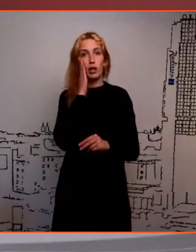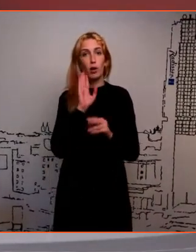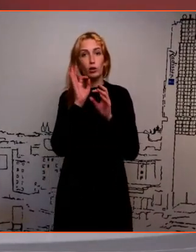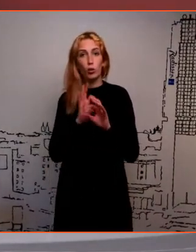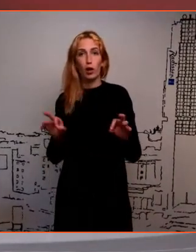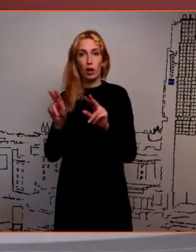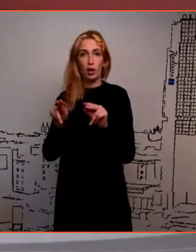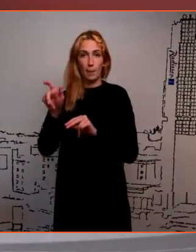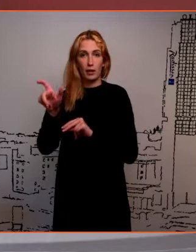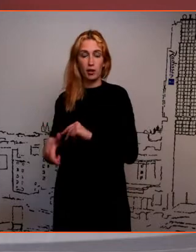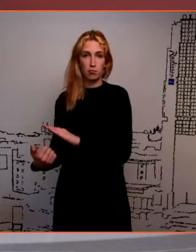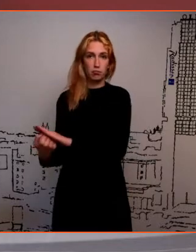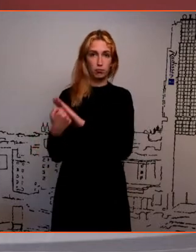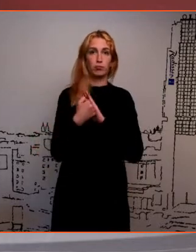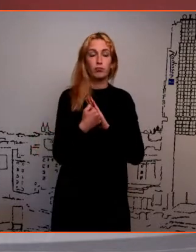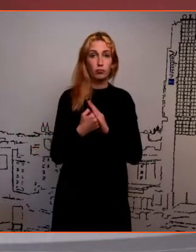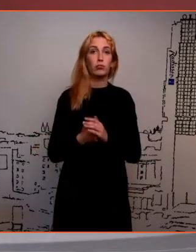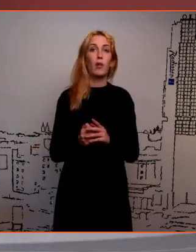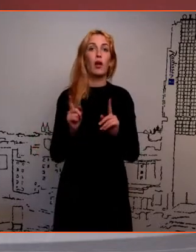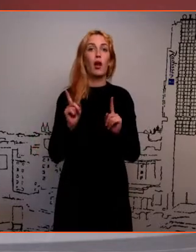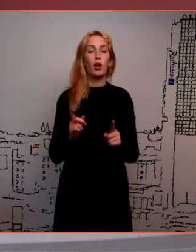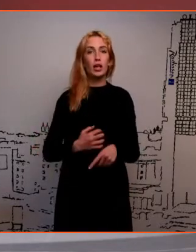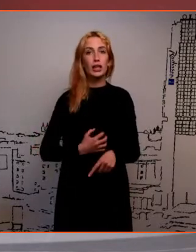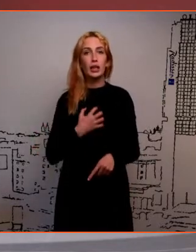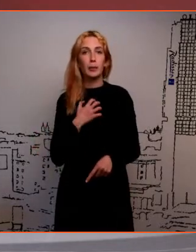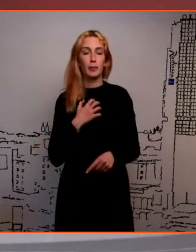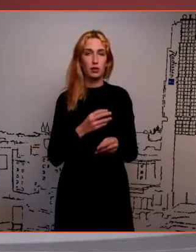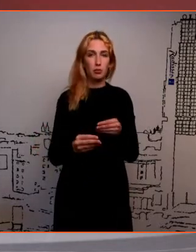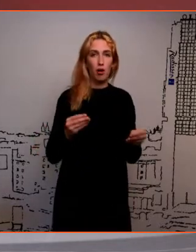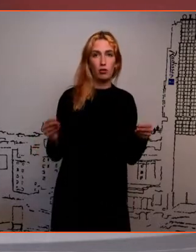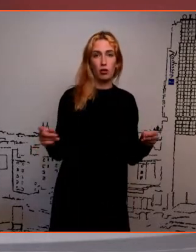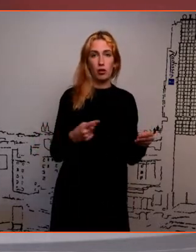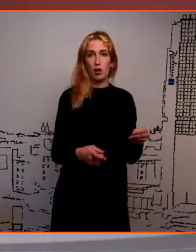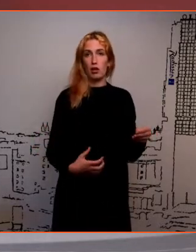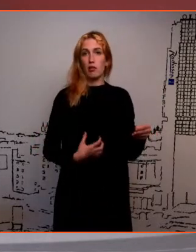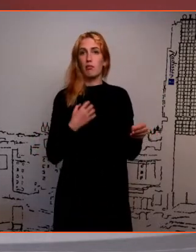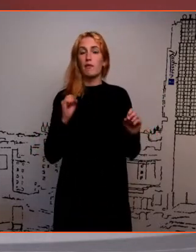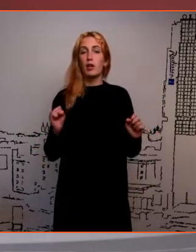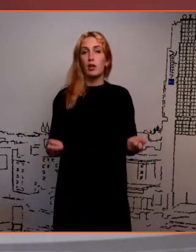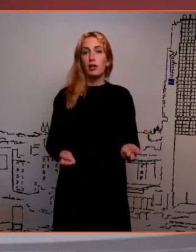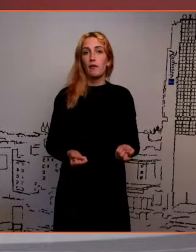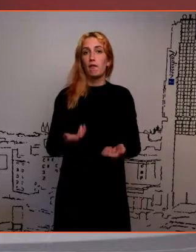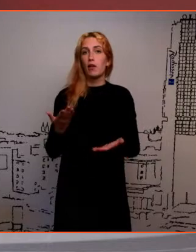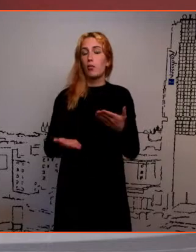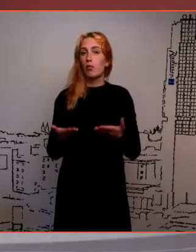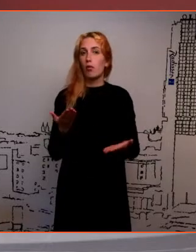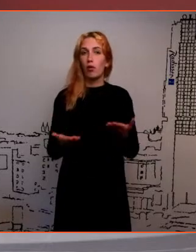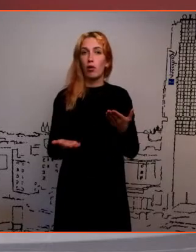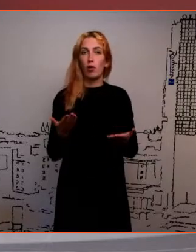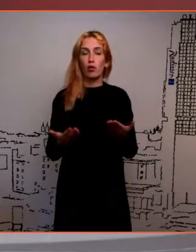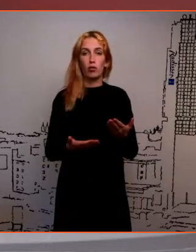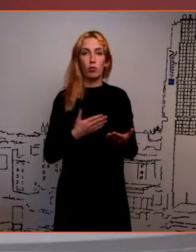aga see võib-olla hirm selle materjale ees või selle ees, et äkki mul ei ole